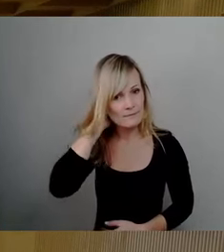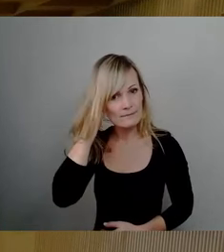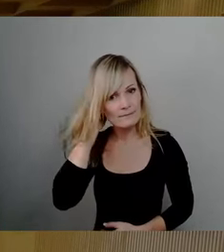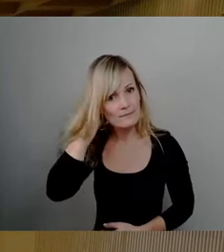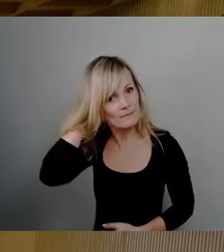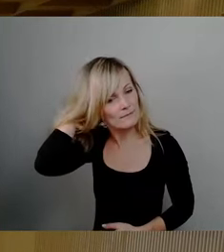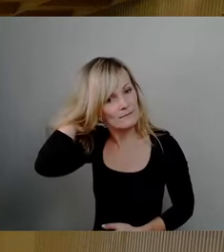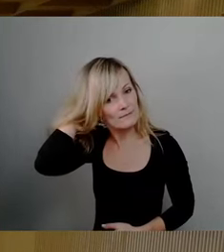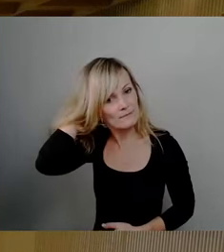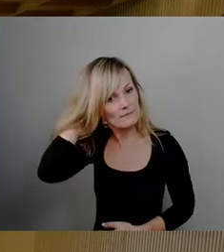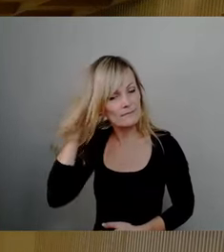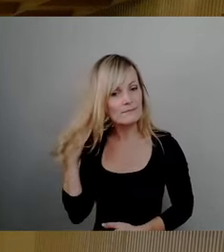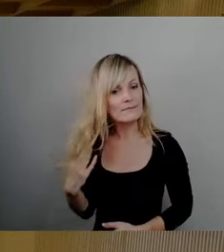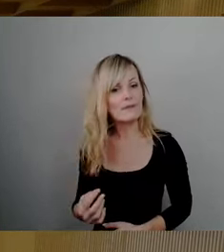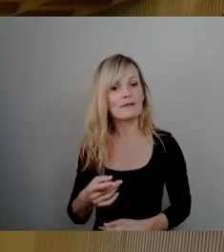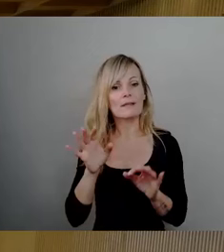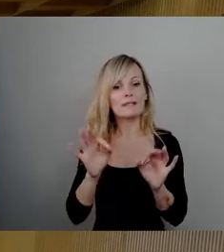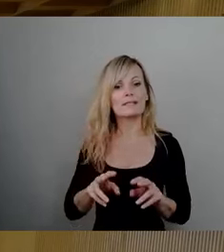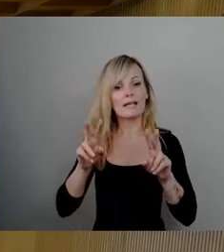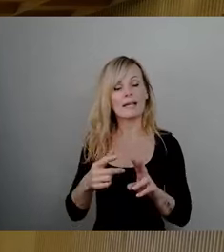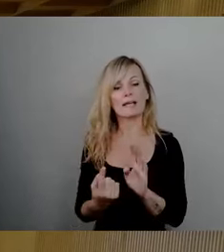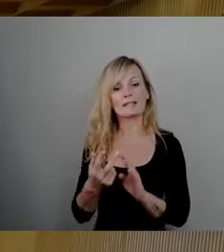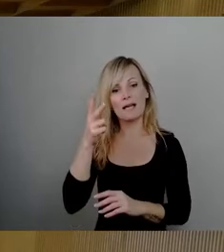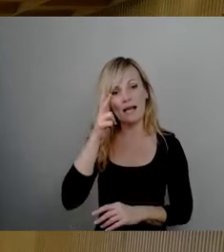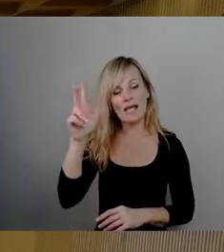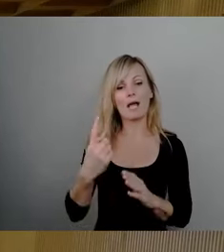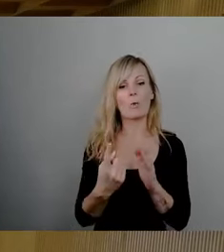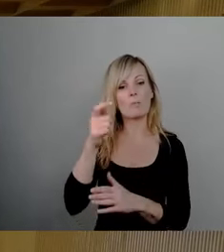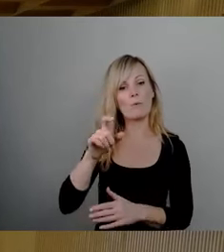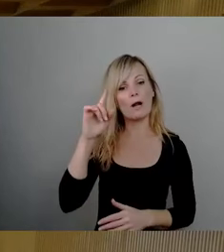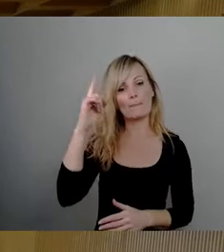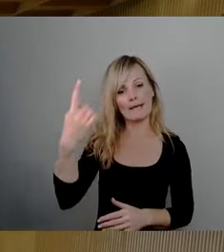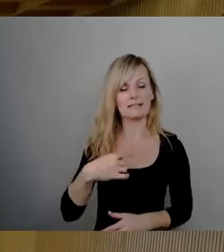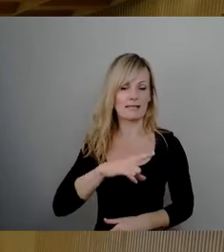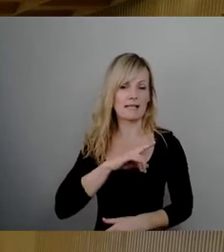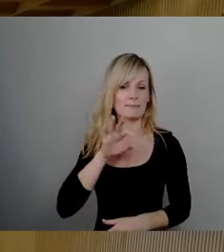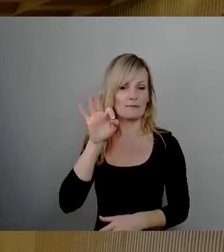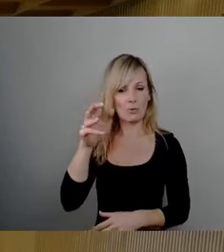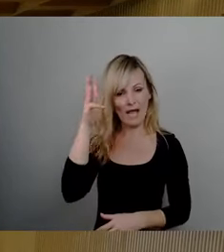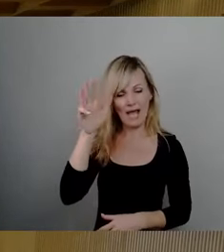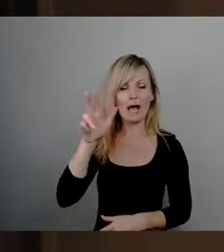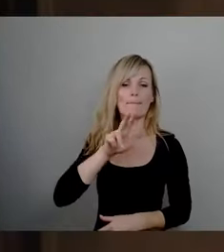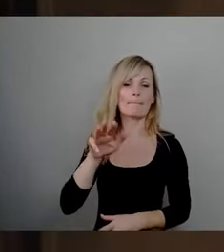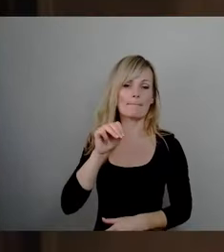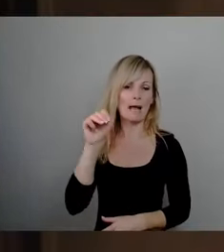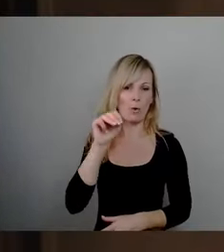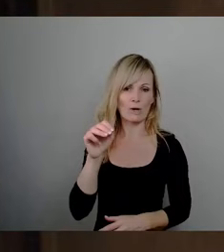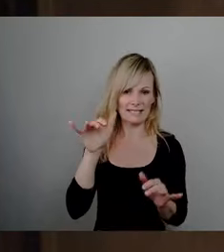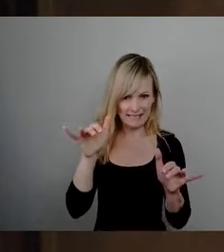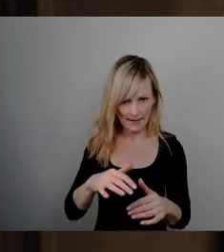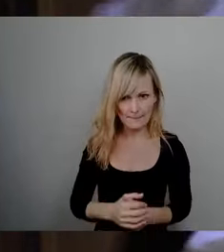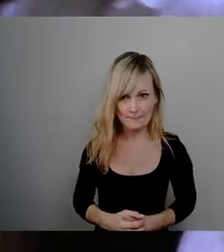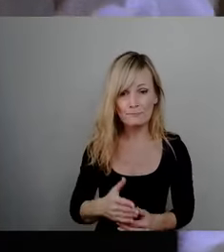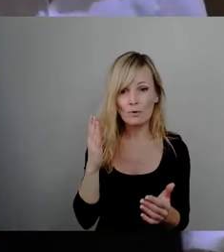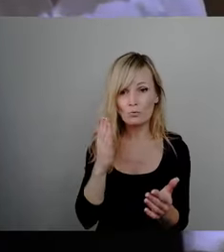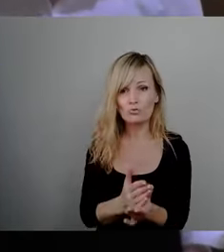Sehr geehrter Herr Urbärmeister, ich vertrete den Herrn Malone heute mal. Wir hatten eine breite Palette jetzt schon an Themen und ich